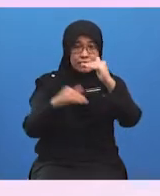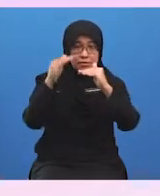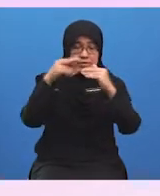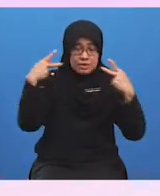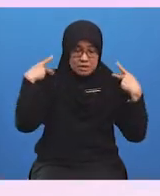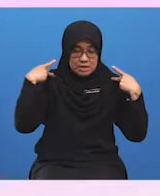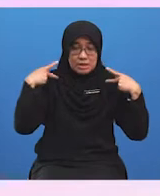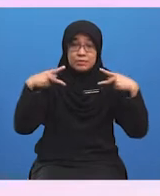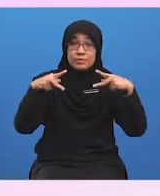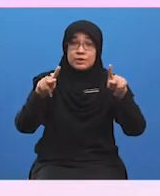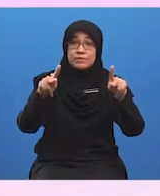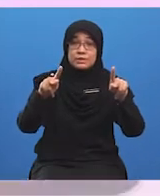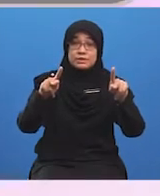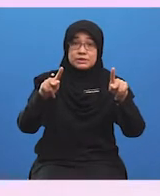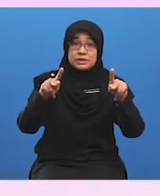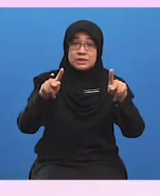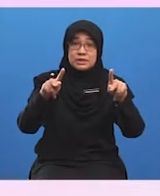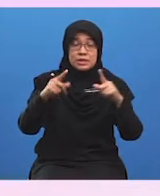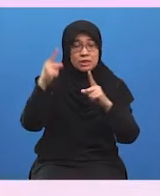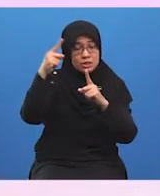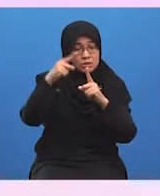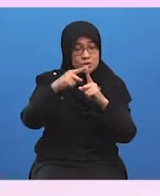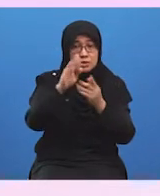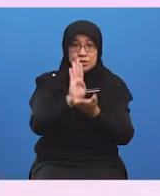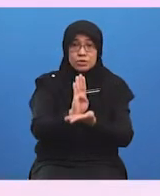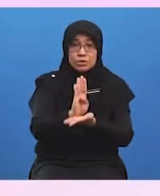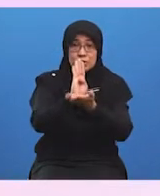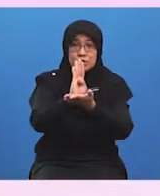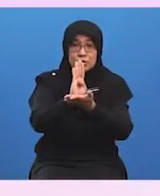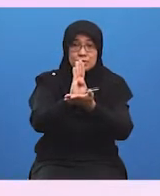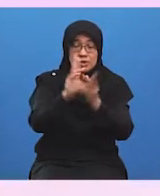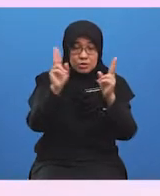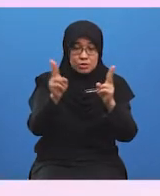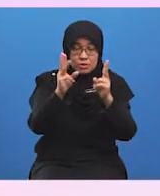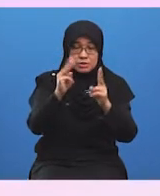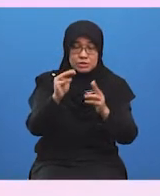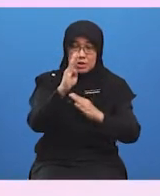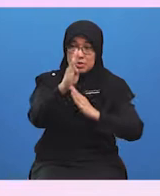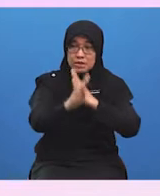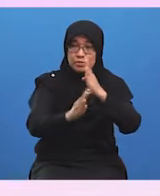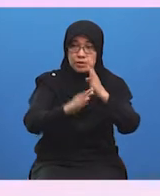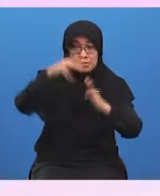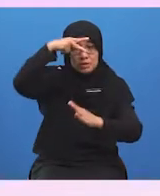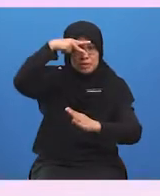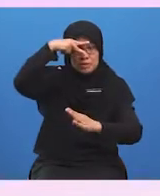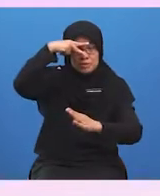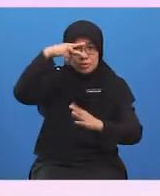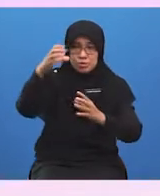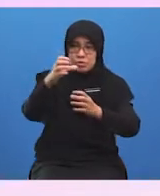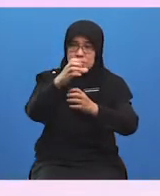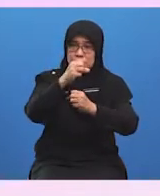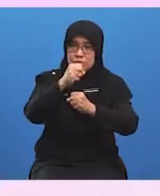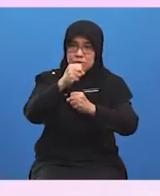Ia bertujuan membantu usahawan Bumi Putera meneroka serta merebut peluang